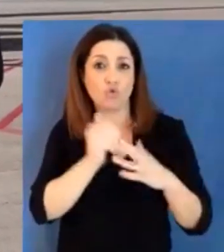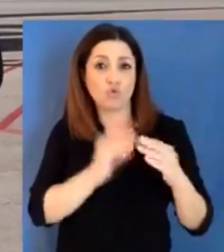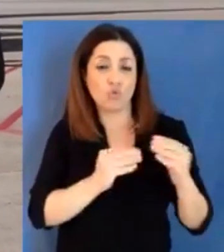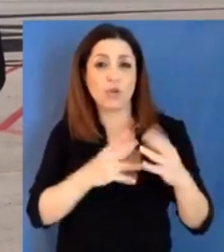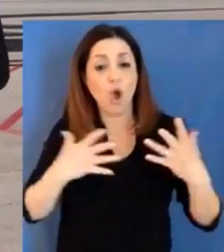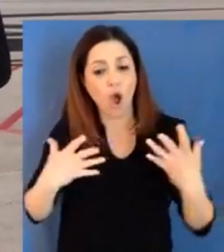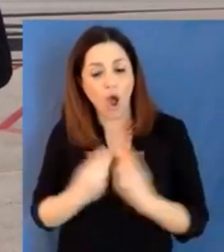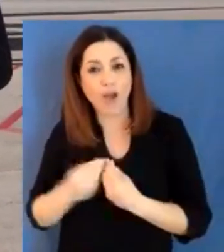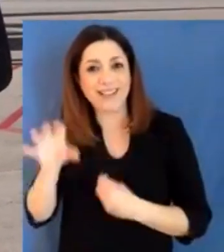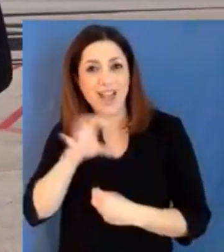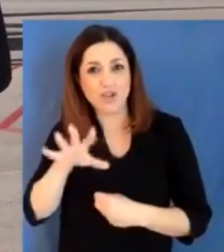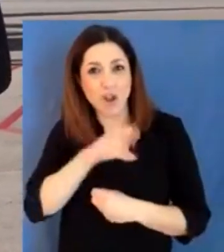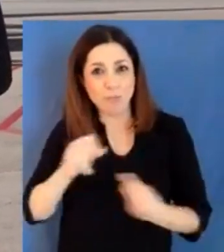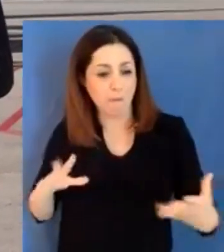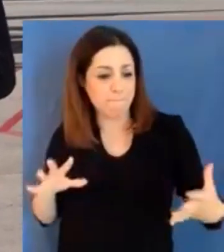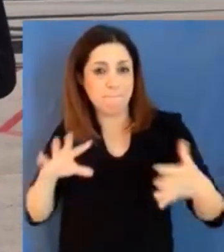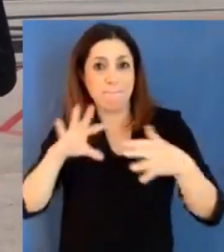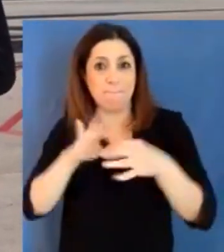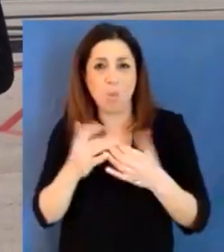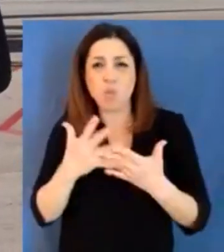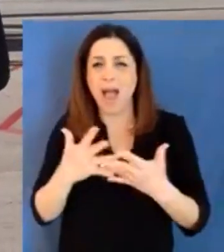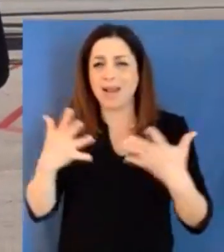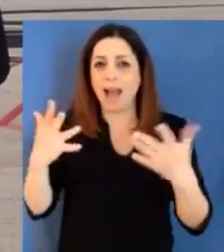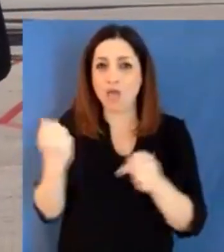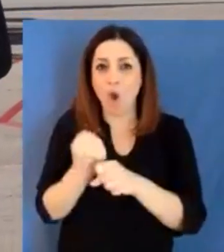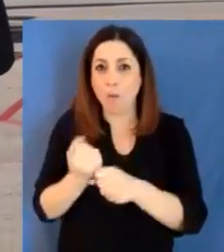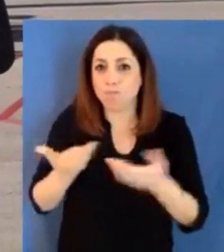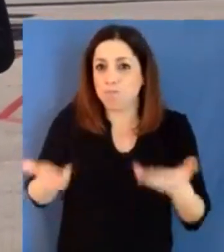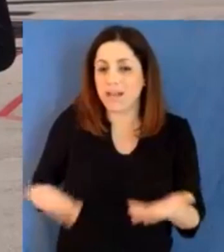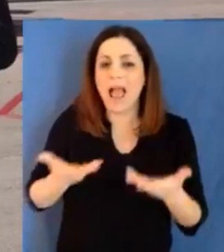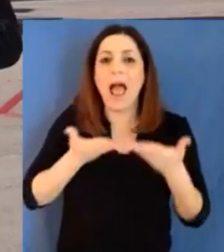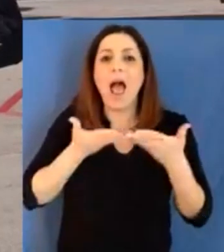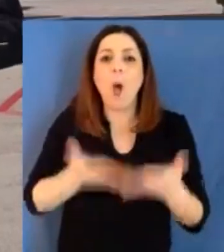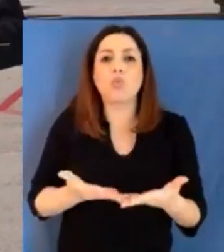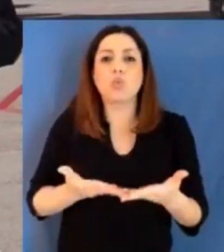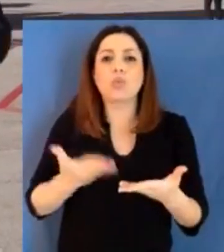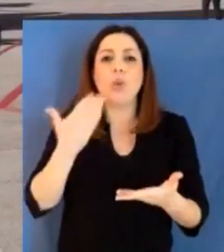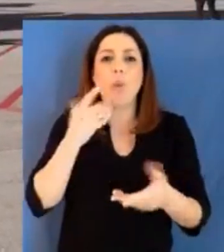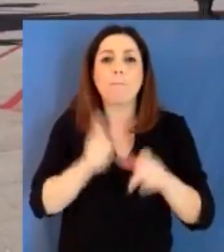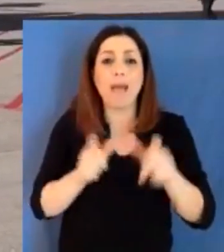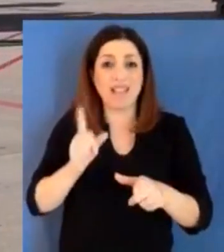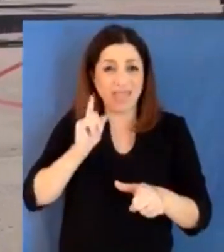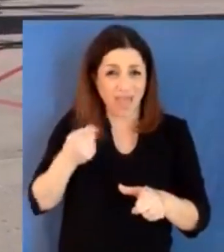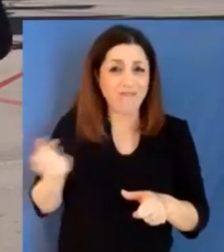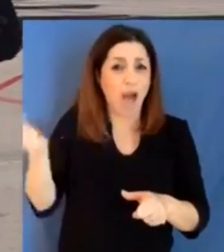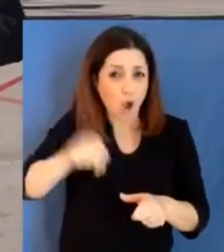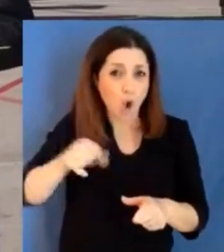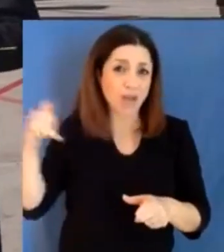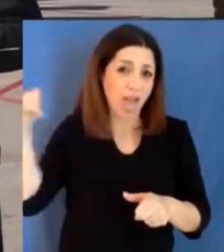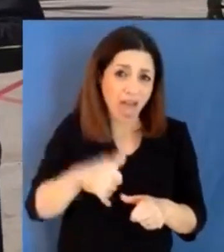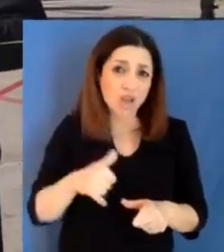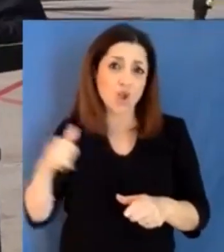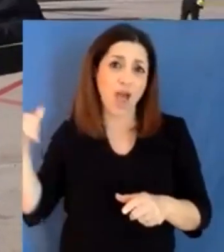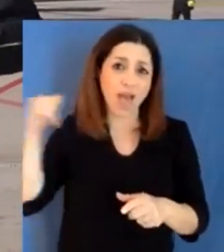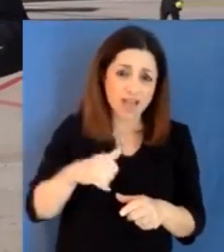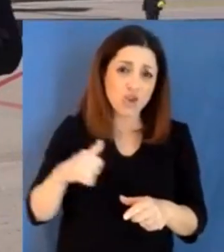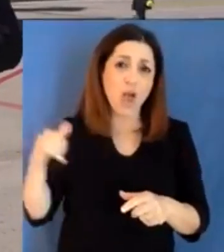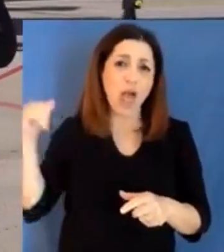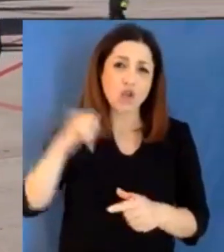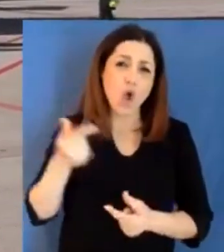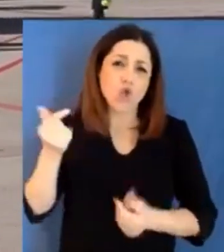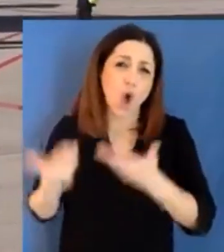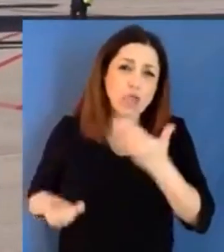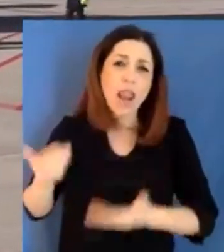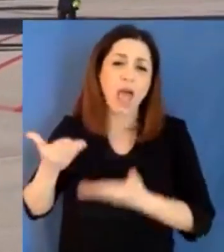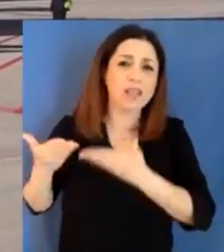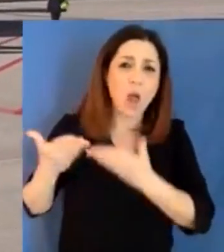arriveranno altri aerei con altre tonnellate e tonnellate di aiuti, costituiremo lo stock, una volta costituito